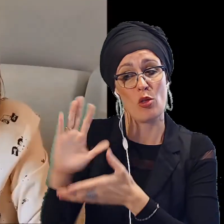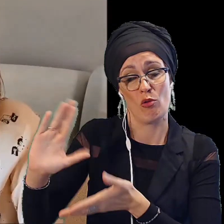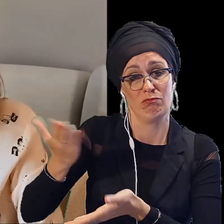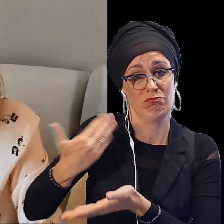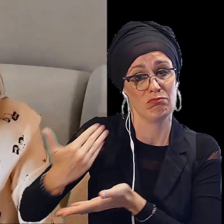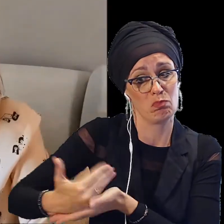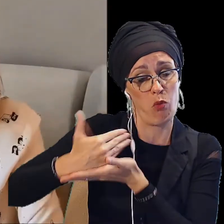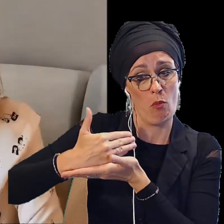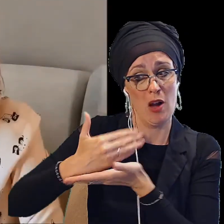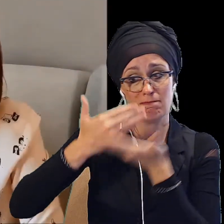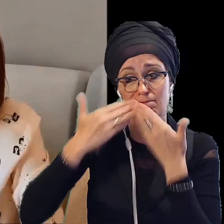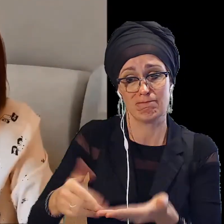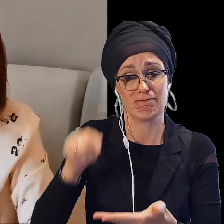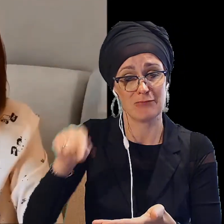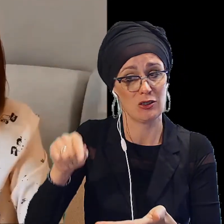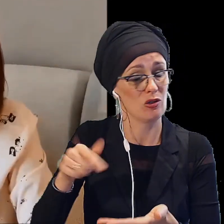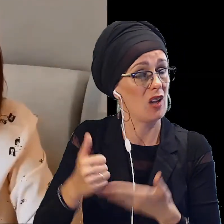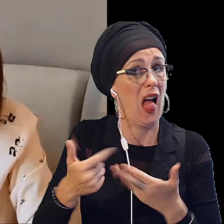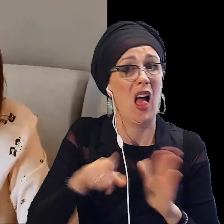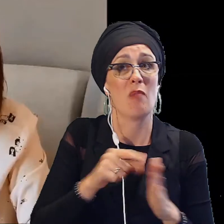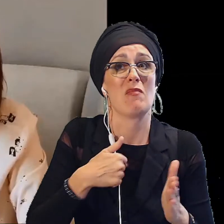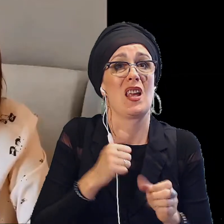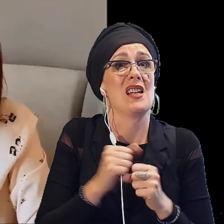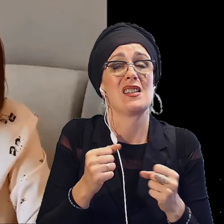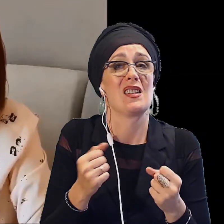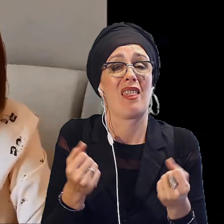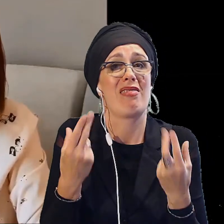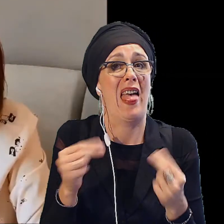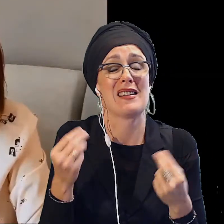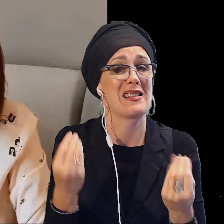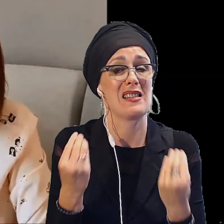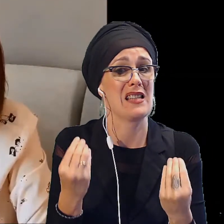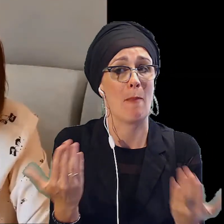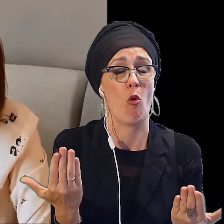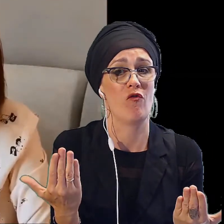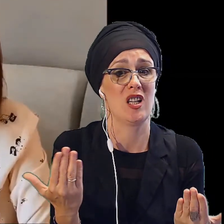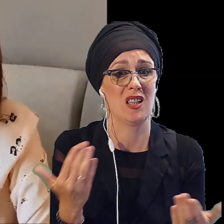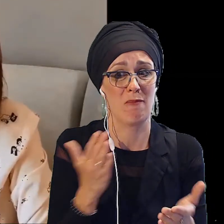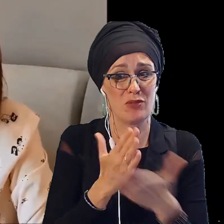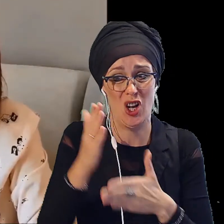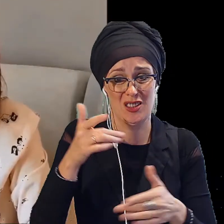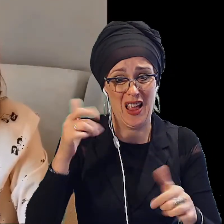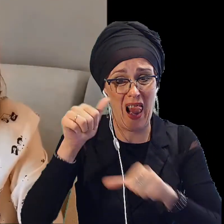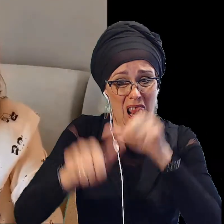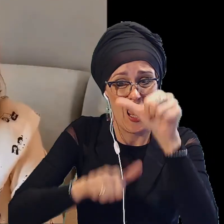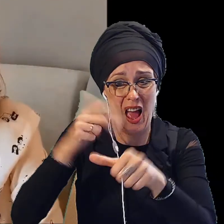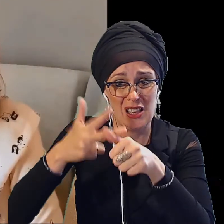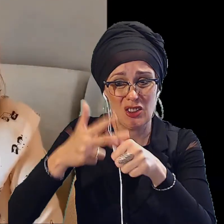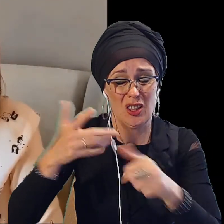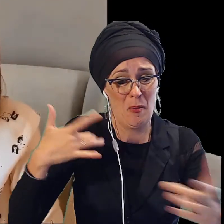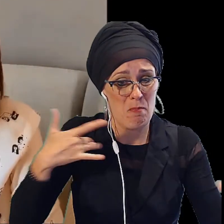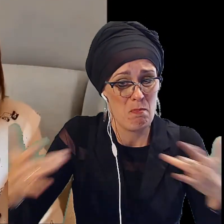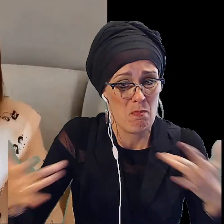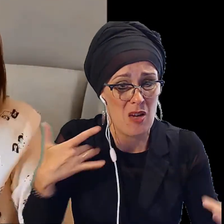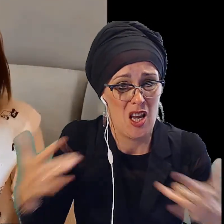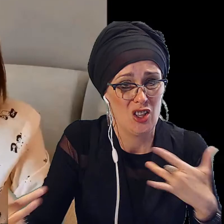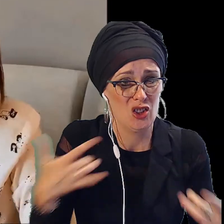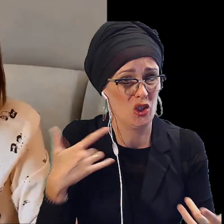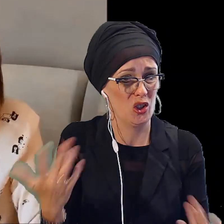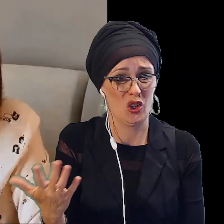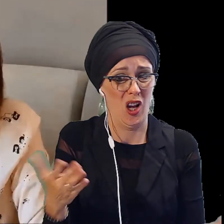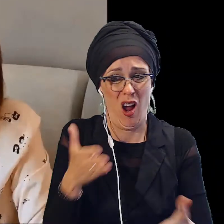mnie naprawdę jest niesamowite, jak po 30 latach życia z chorobą, która Cię